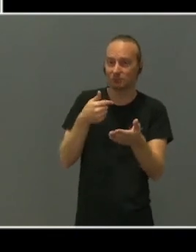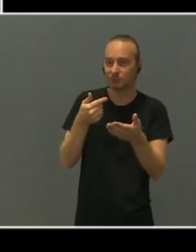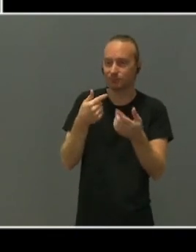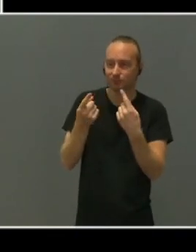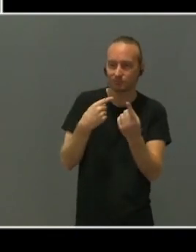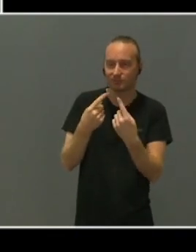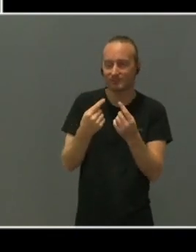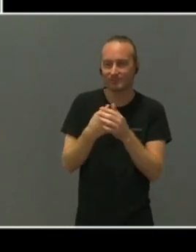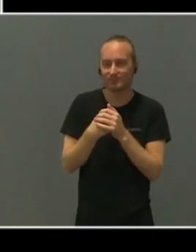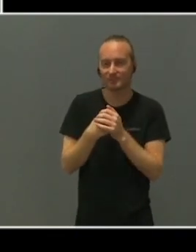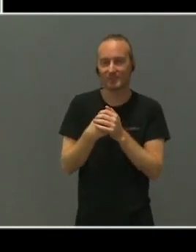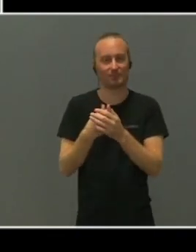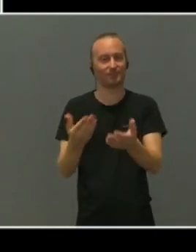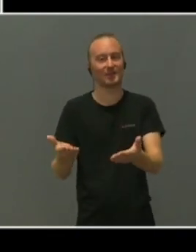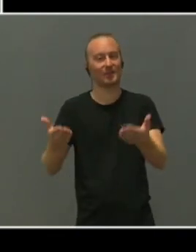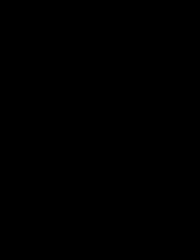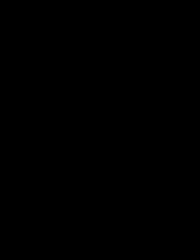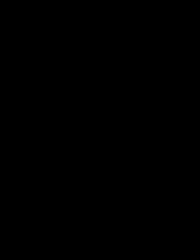så velkommen.